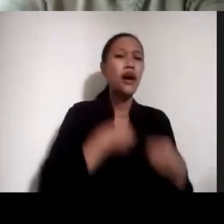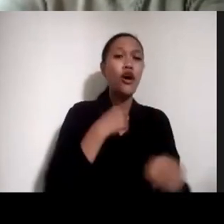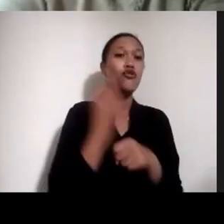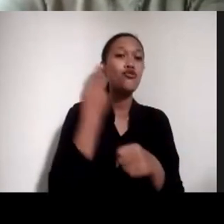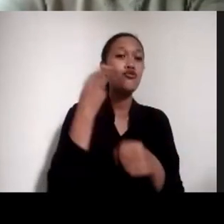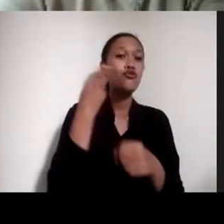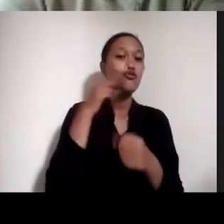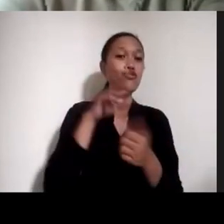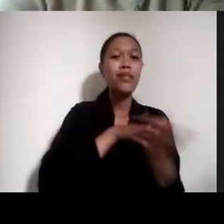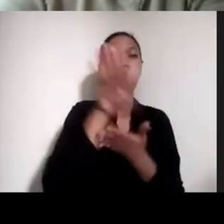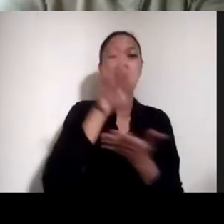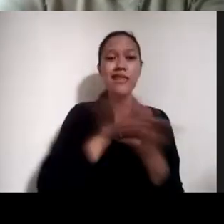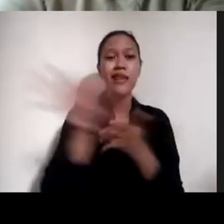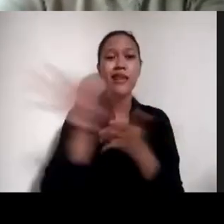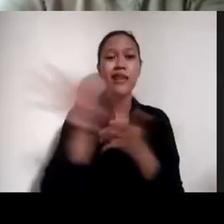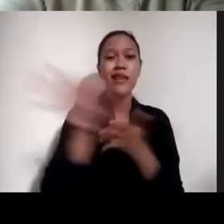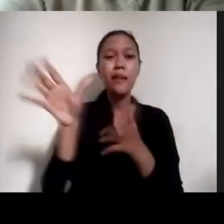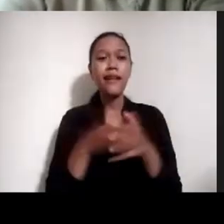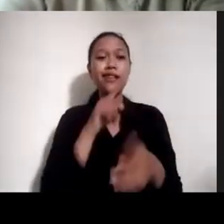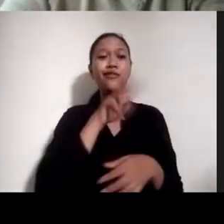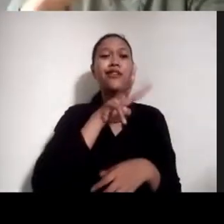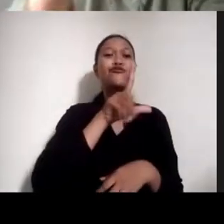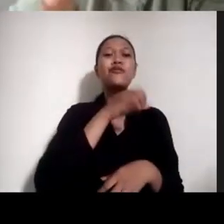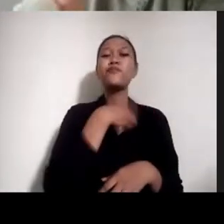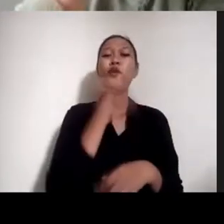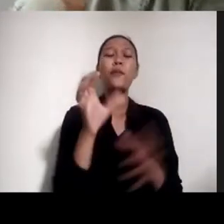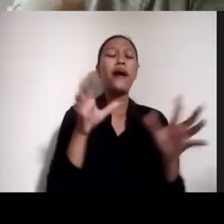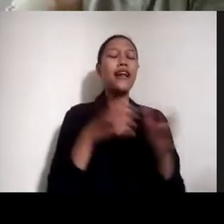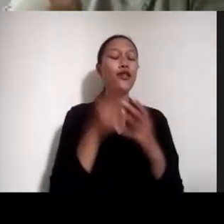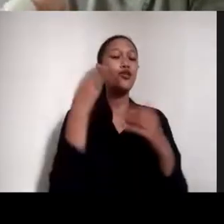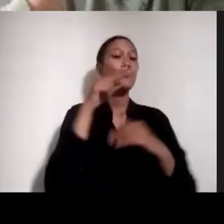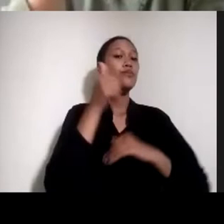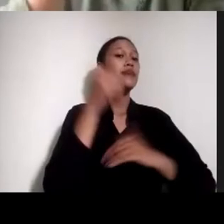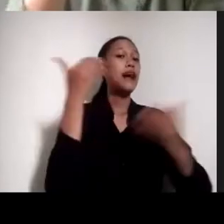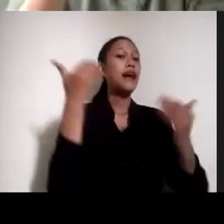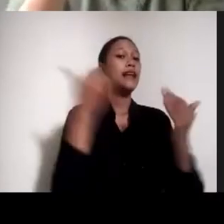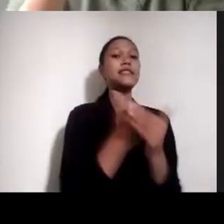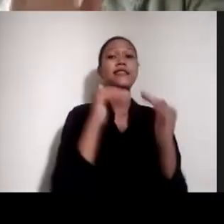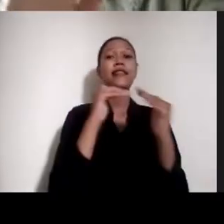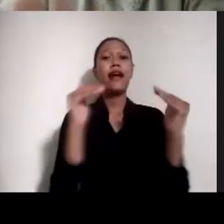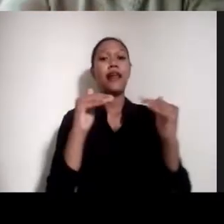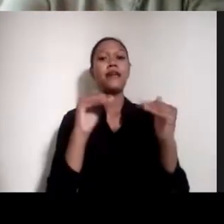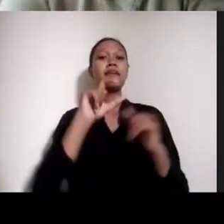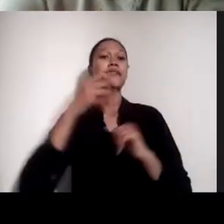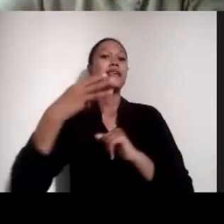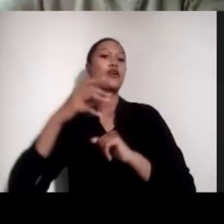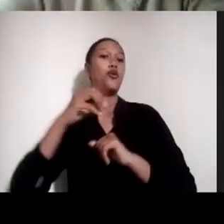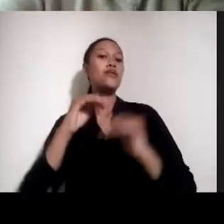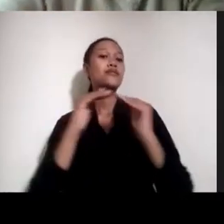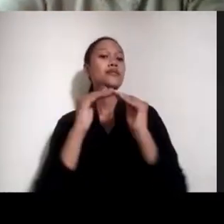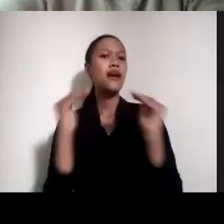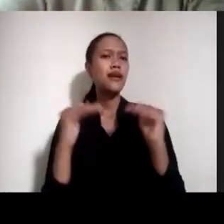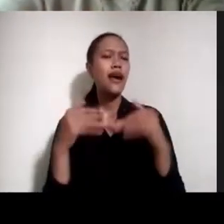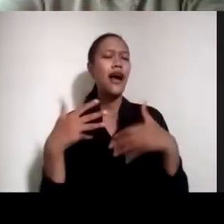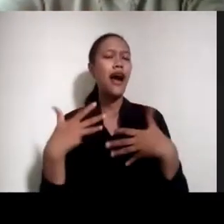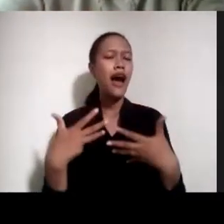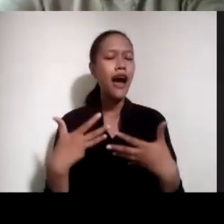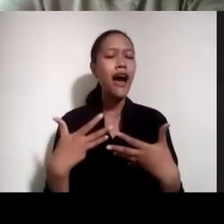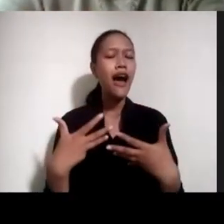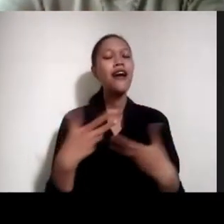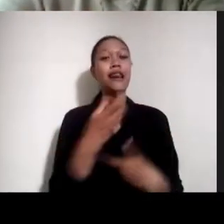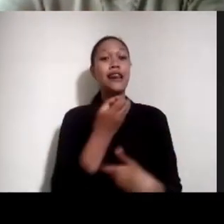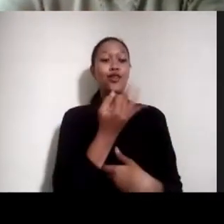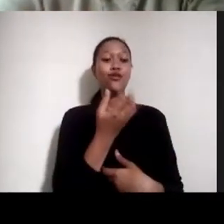segini supaya gajinya bisa sama dengan CEO. Nah, hitungan-hitungan ini kemudian